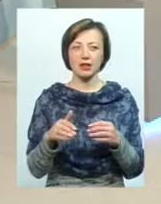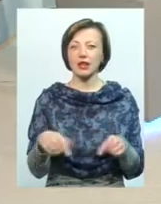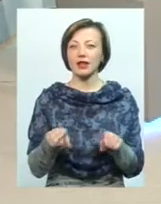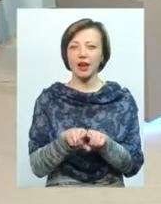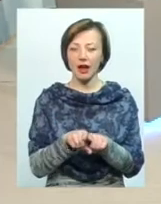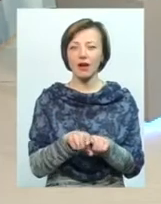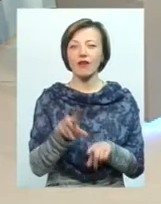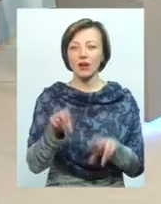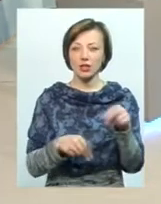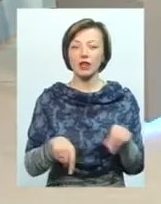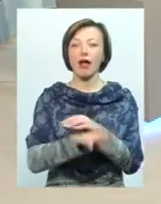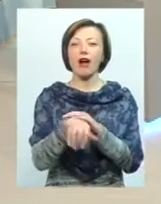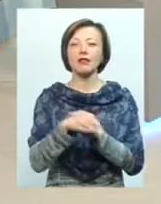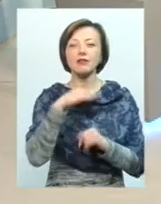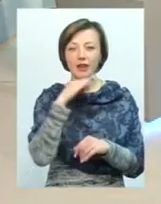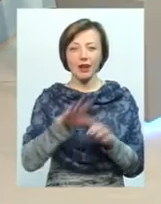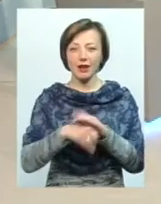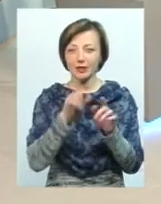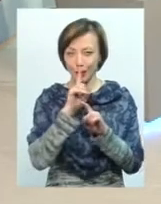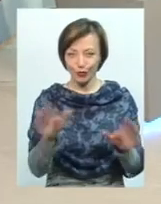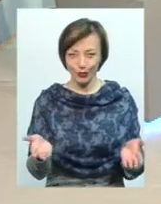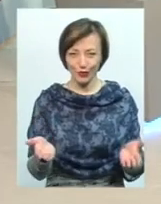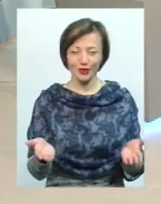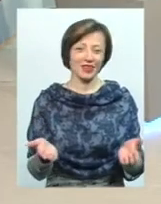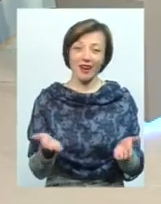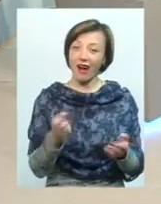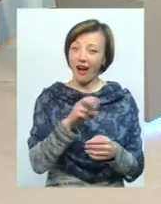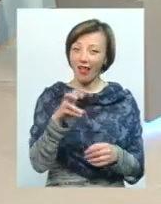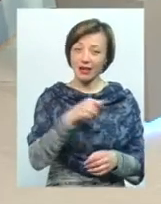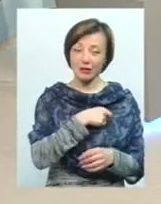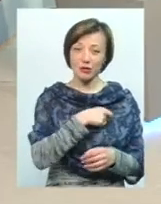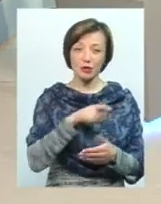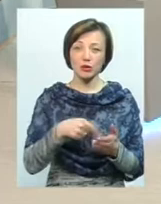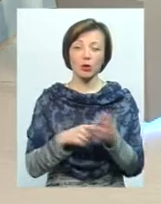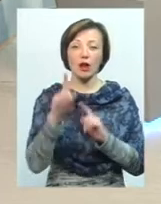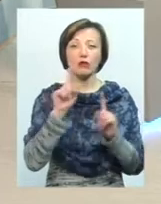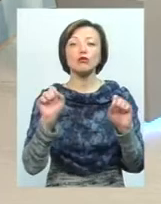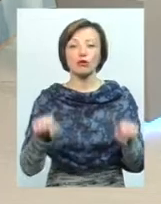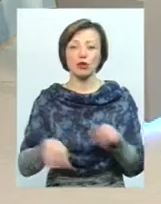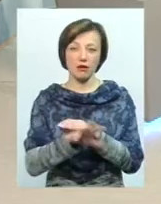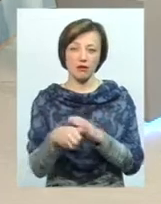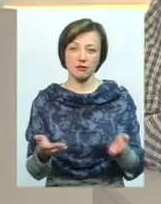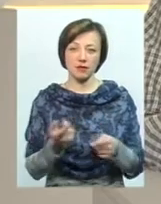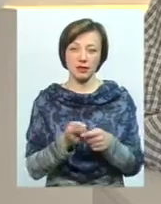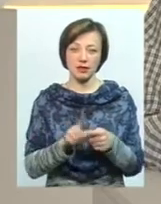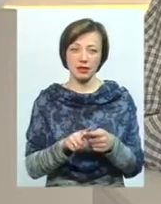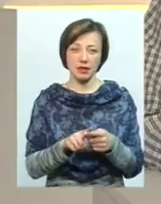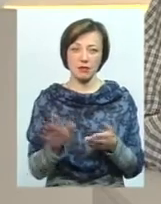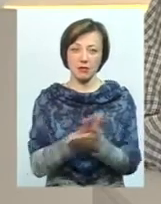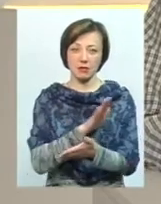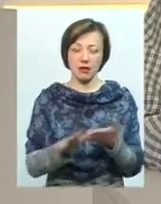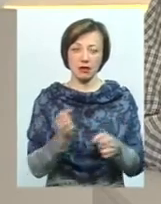так воно є, але ж вважають так. Він вже накрався, красти не буде. Тобто, депутат Мінської Ради, ну що він може красти? Це ж громадська робота.